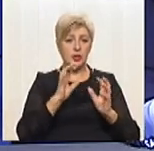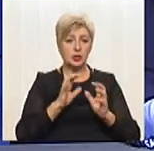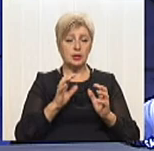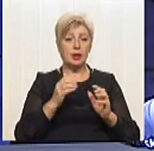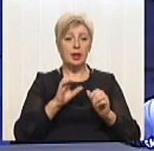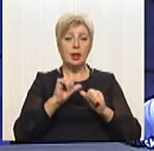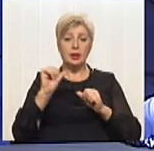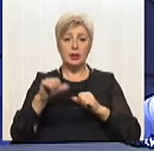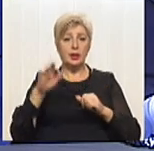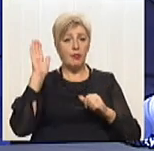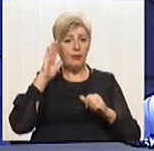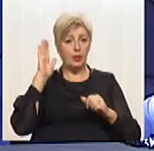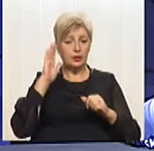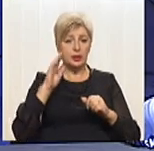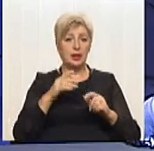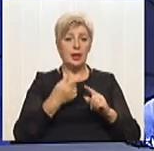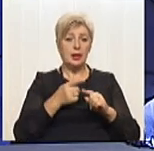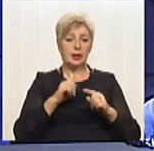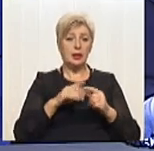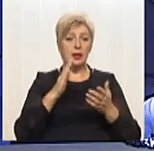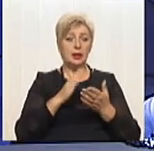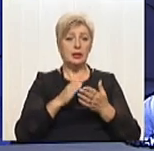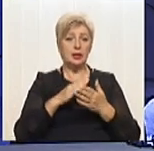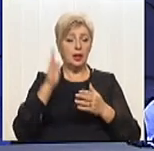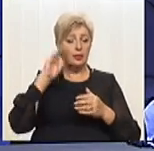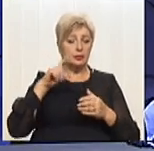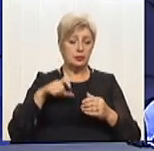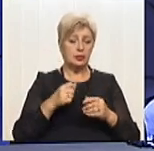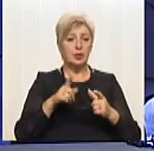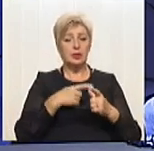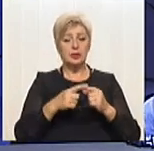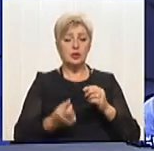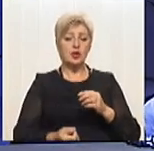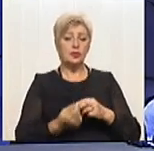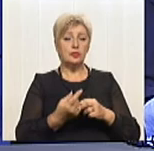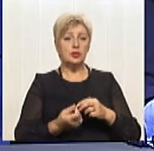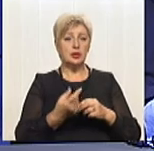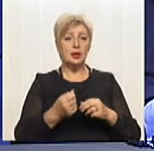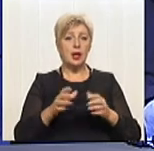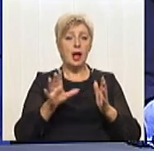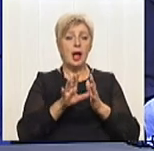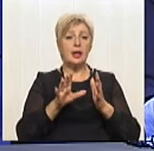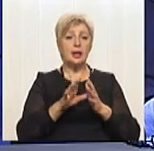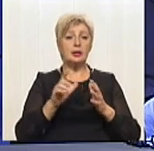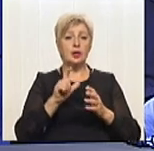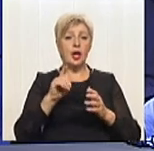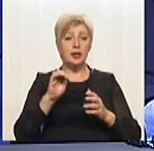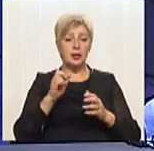води, яка є в джерелі, чи то в річці, чи то в свердловині, електроенергія є